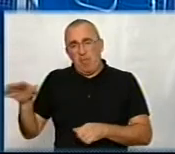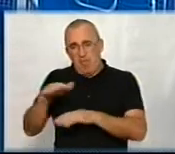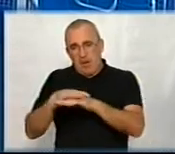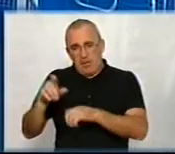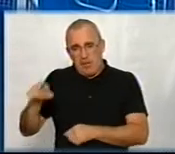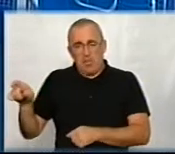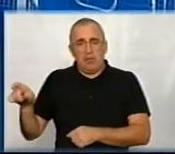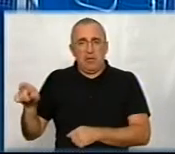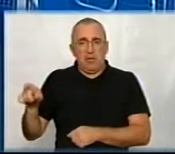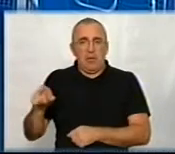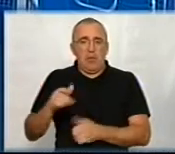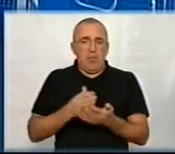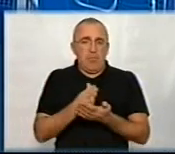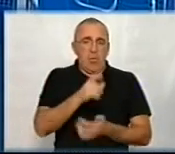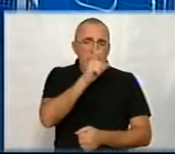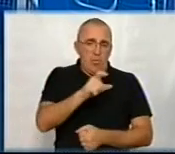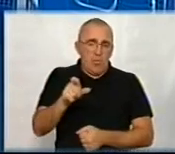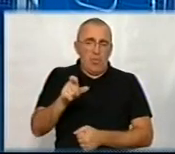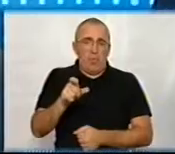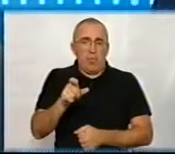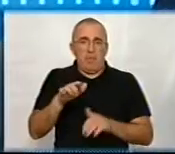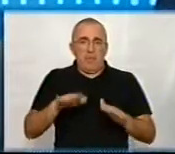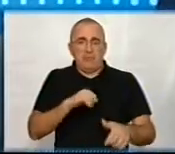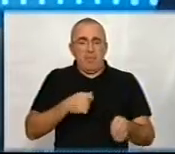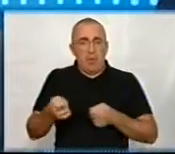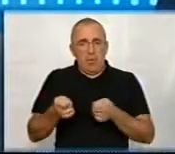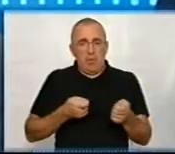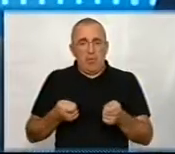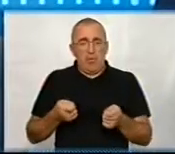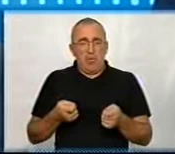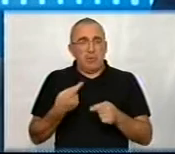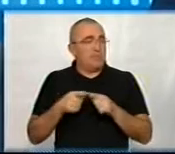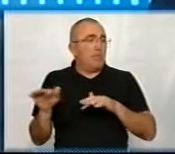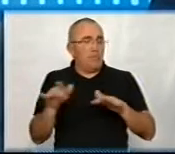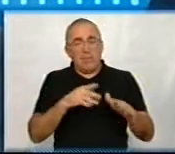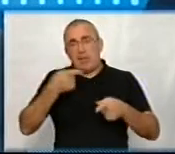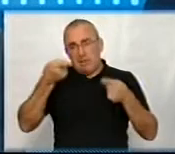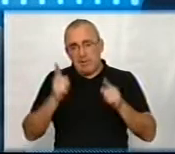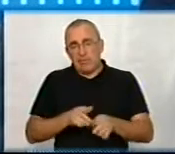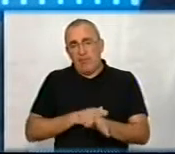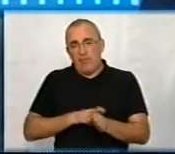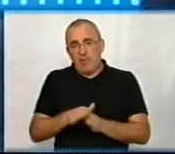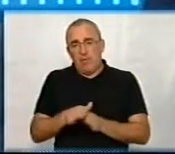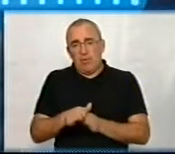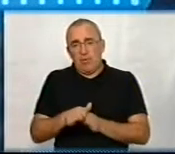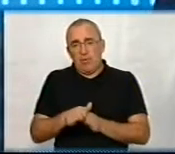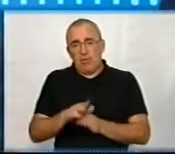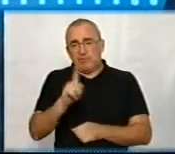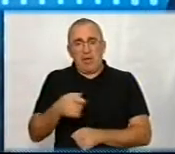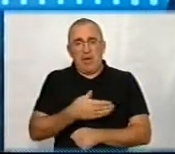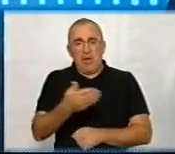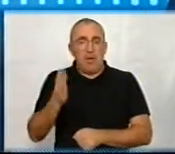посадових осіб місцевого солідування і так далі. А те, що ці процеси дійсно відбуваються, і за ними